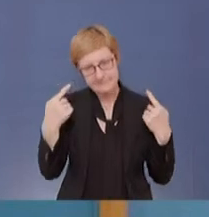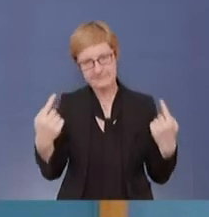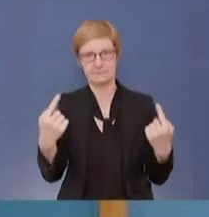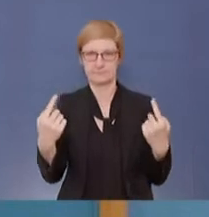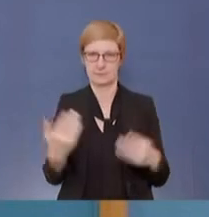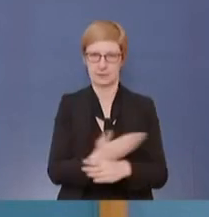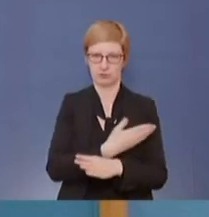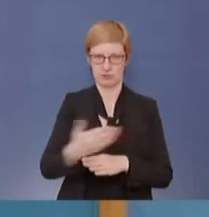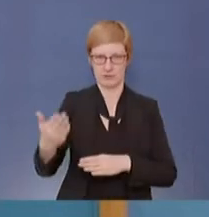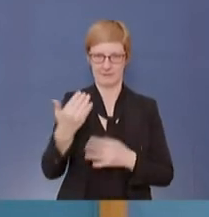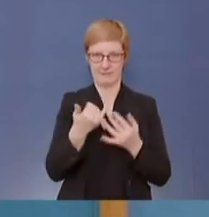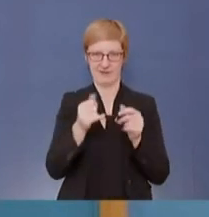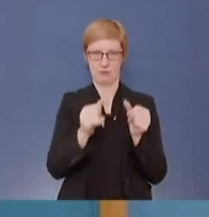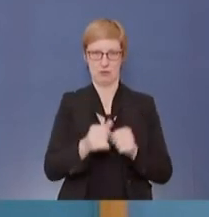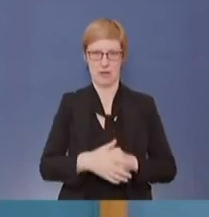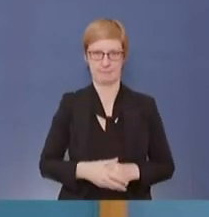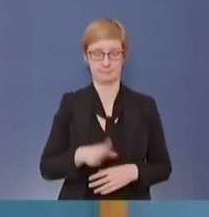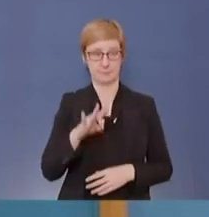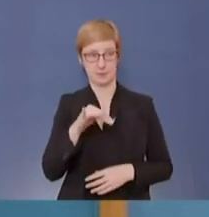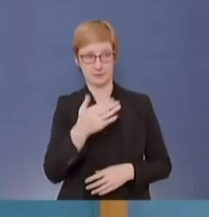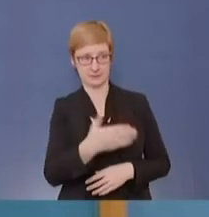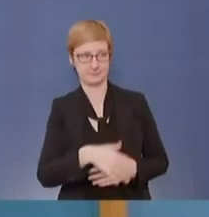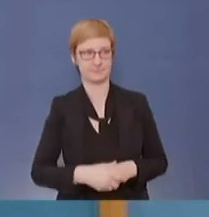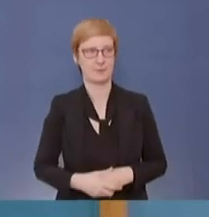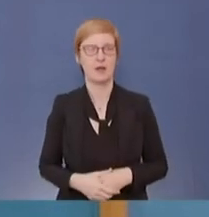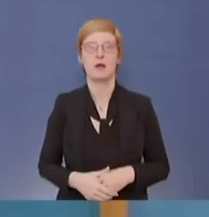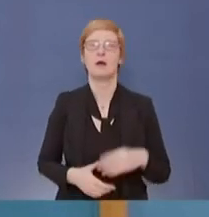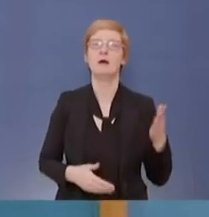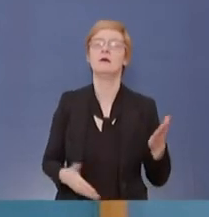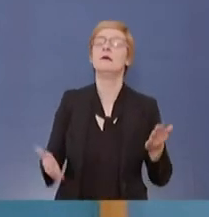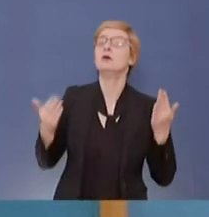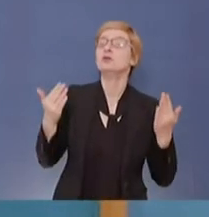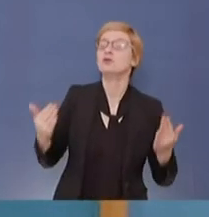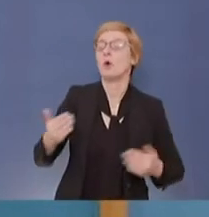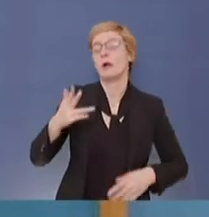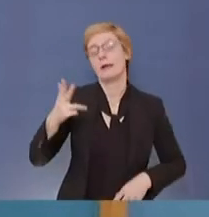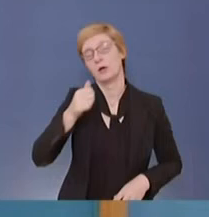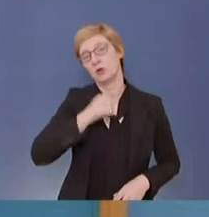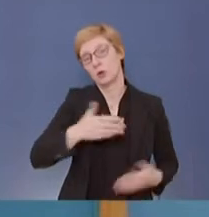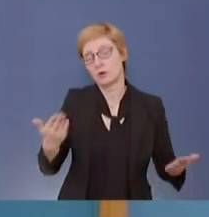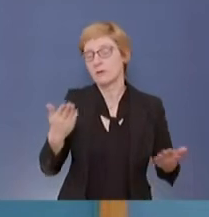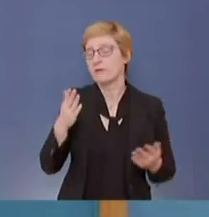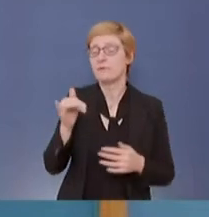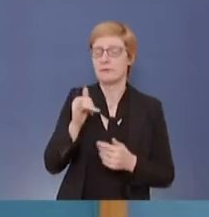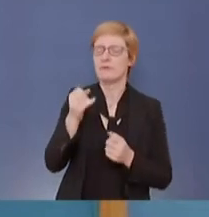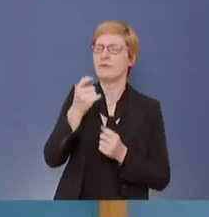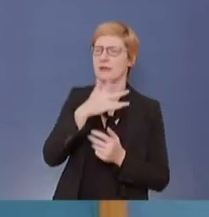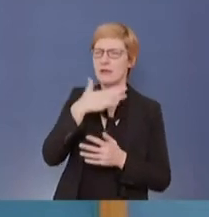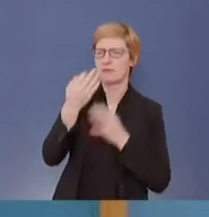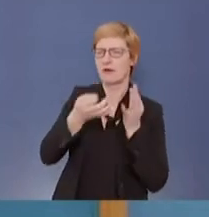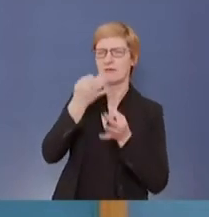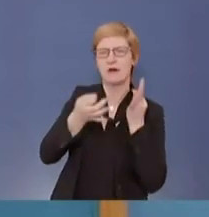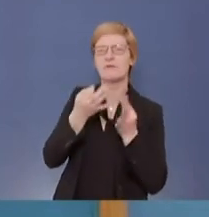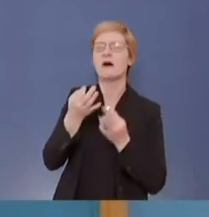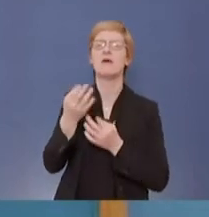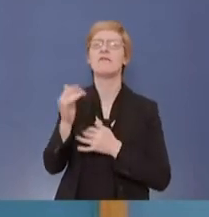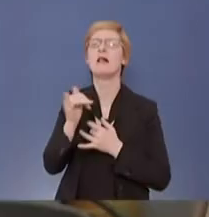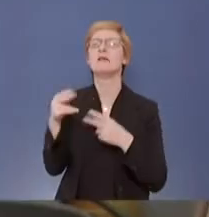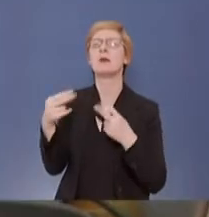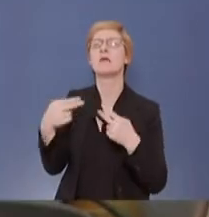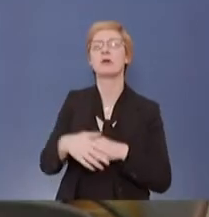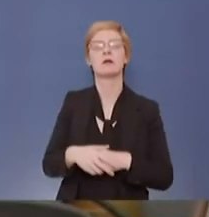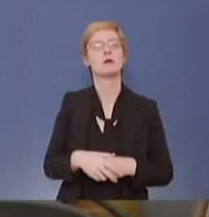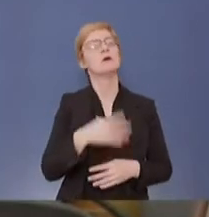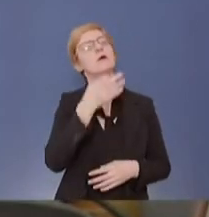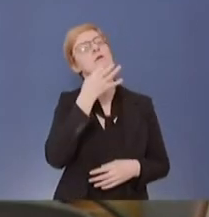Das BMAS. So, Herr Junge, jetzt müssen Sie doch mal sagen, welche Frage sich an mich richtet. Warum haben Sie keine